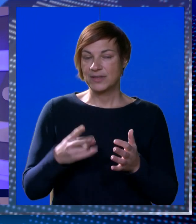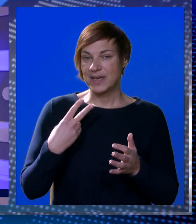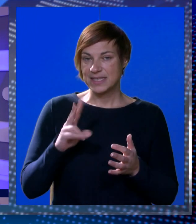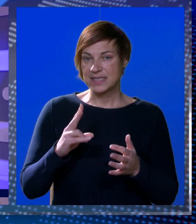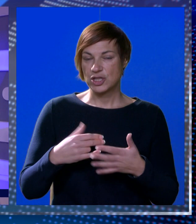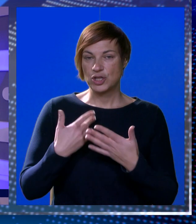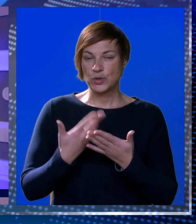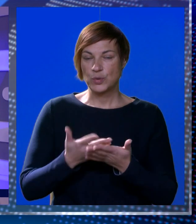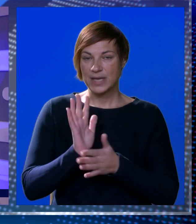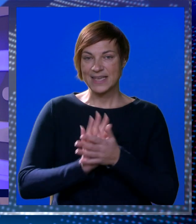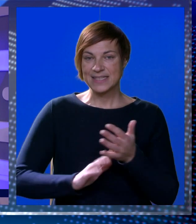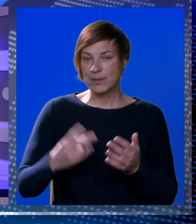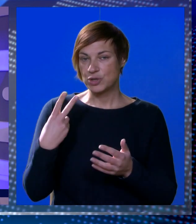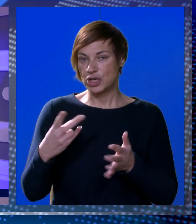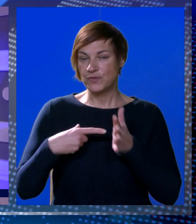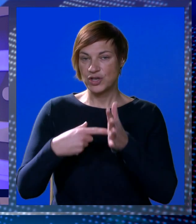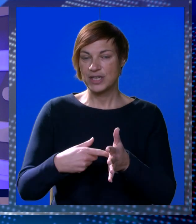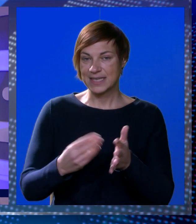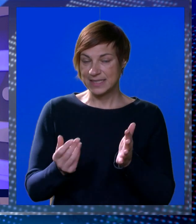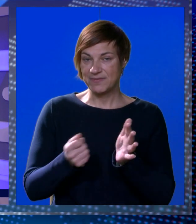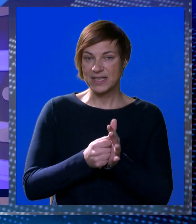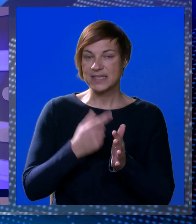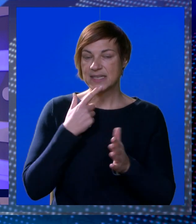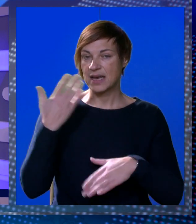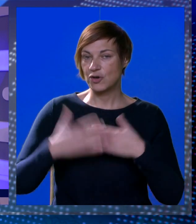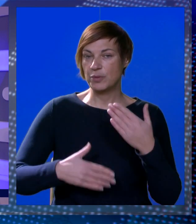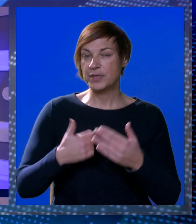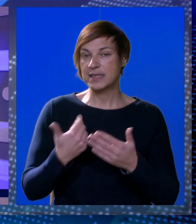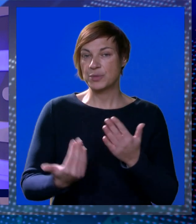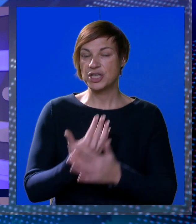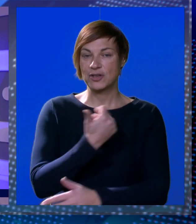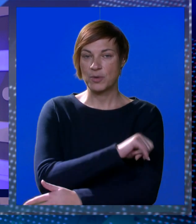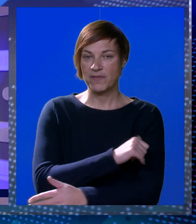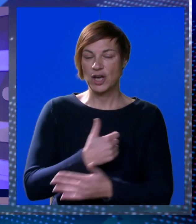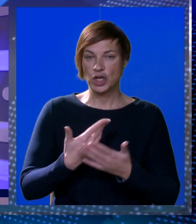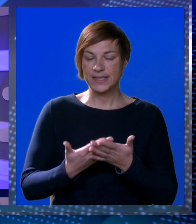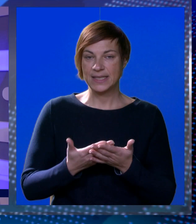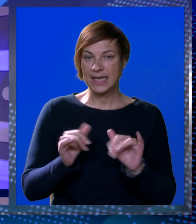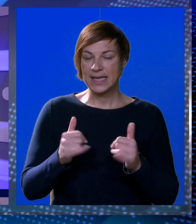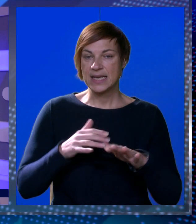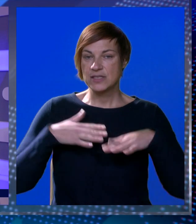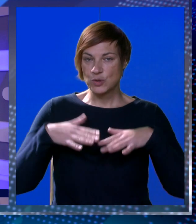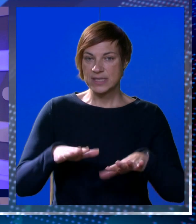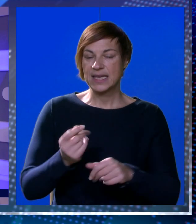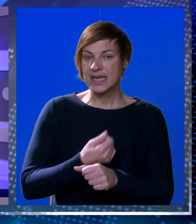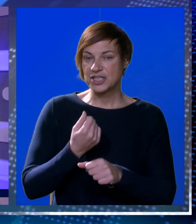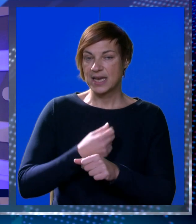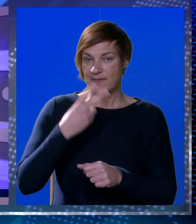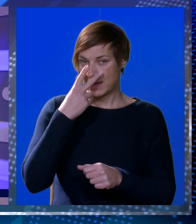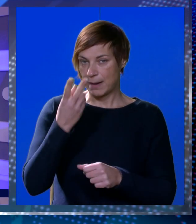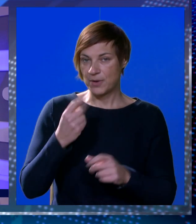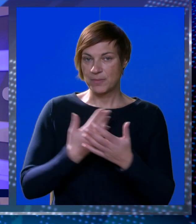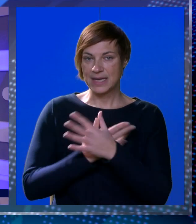2022. započelo je dvojno iskazivanje cijena koje prestaje početkom nove godine. Jesu li se građani